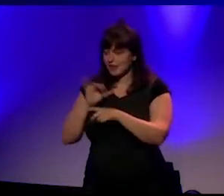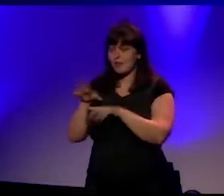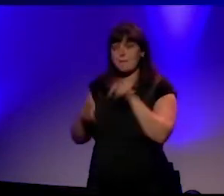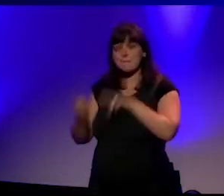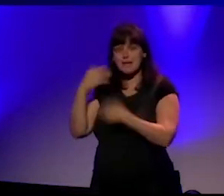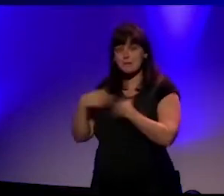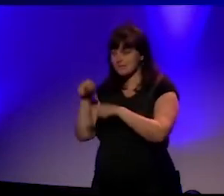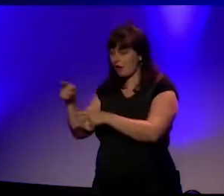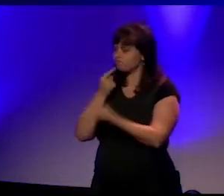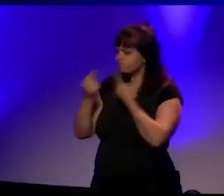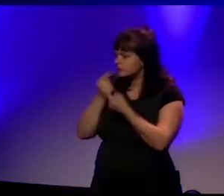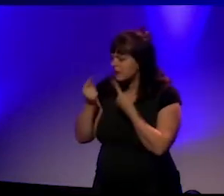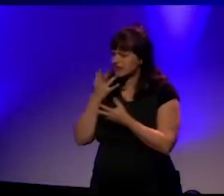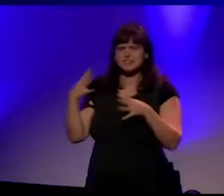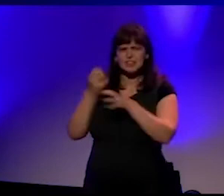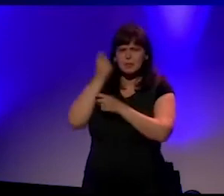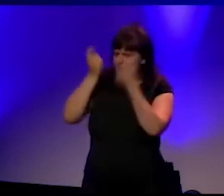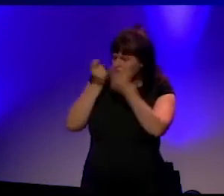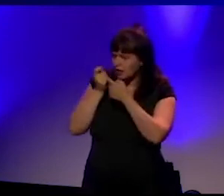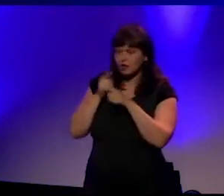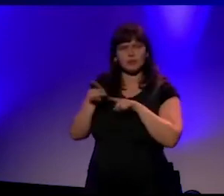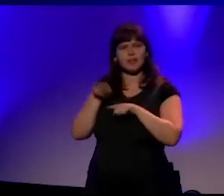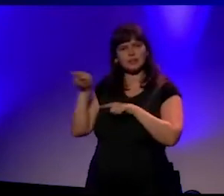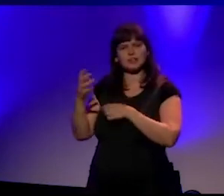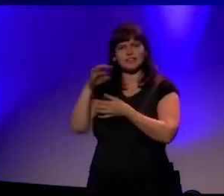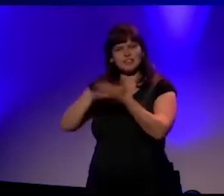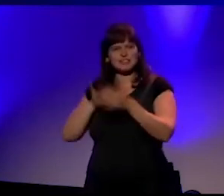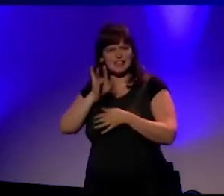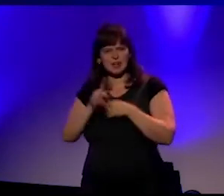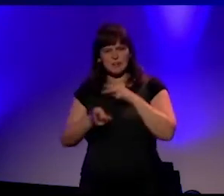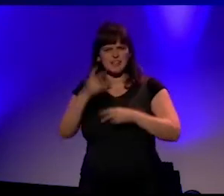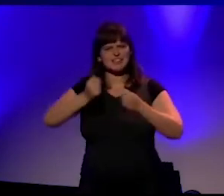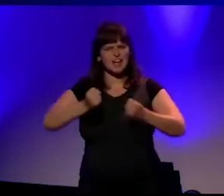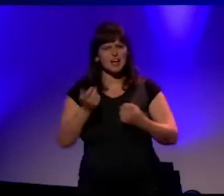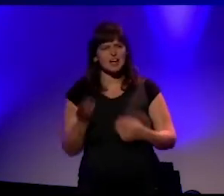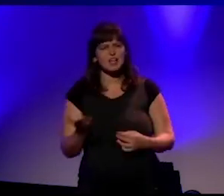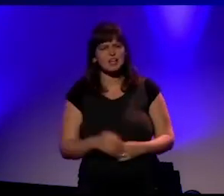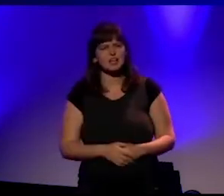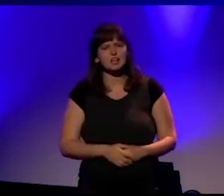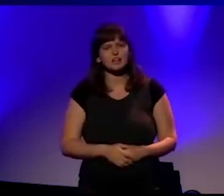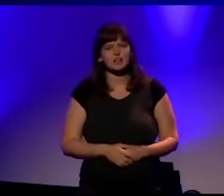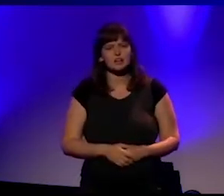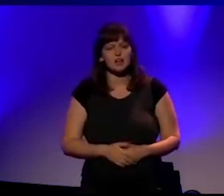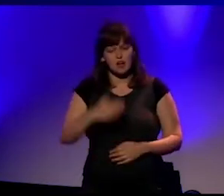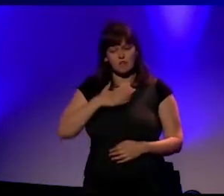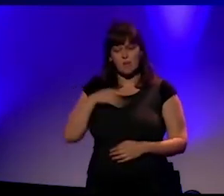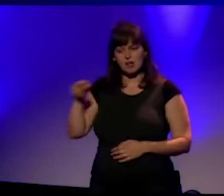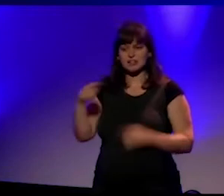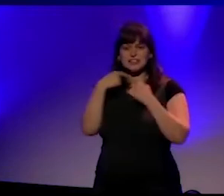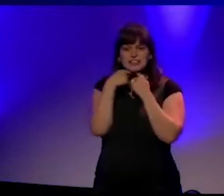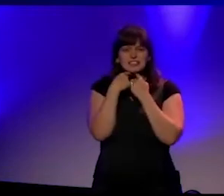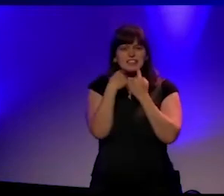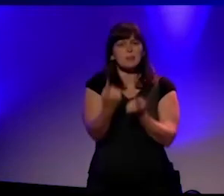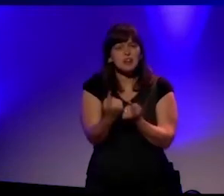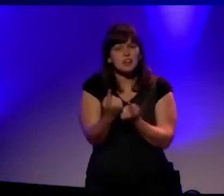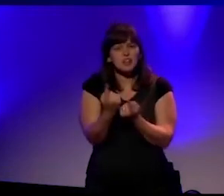erover meedenken, hoe sterker die tekst gedragen wordt. En het is voor mij niet alleen een statement, een standpunt,